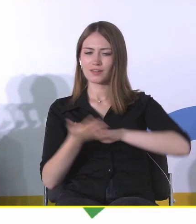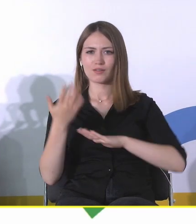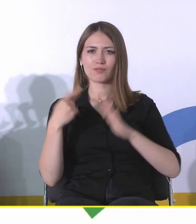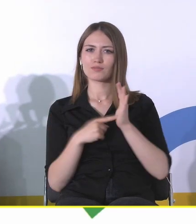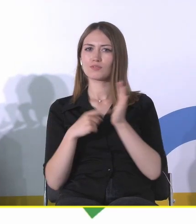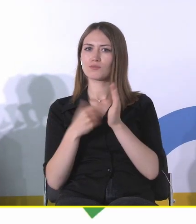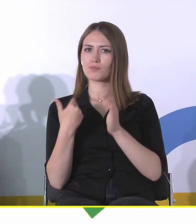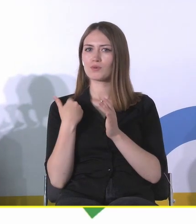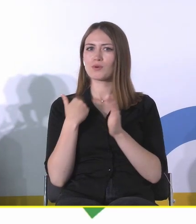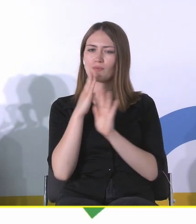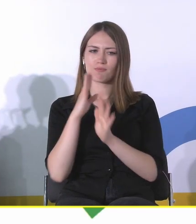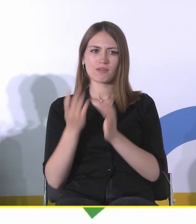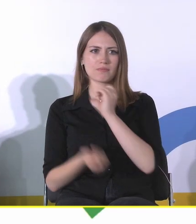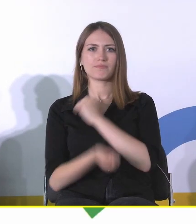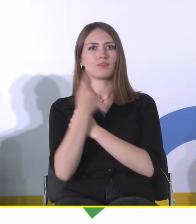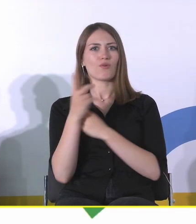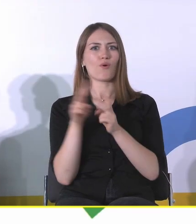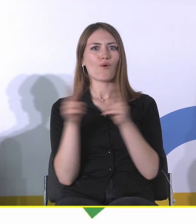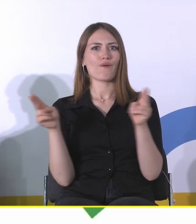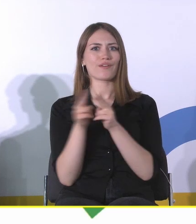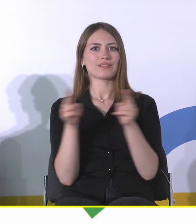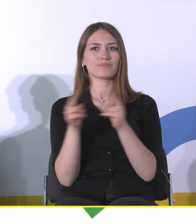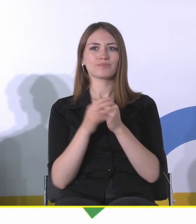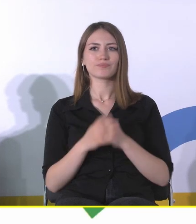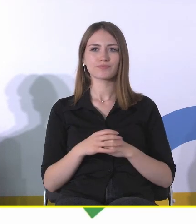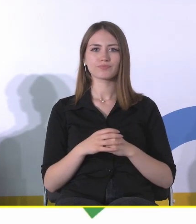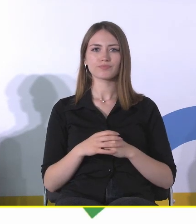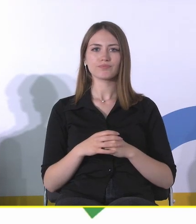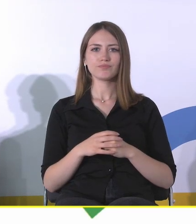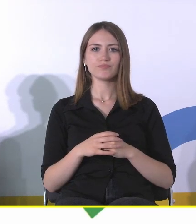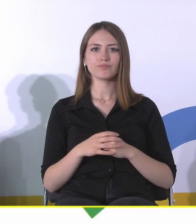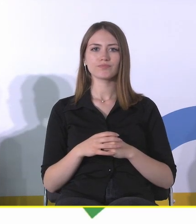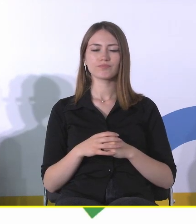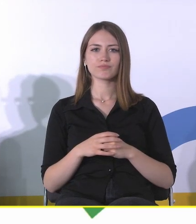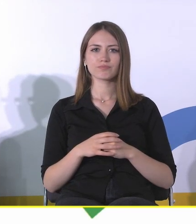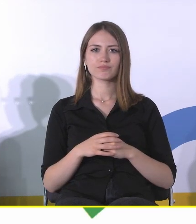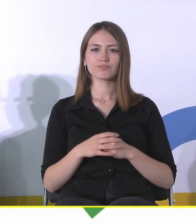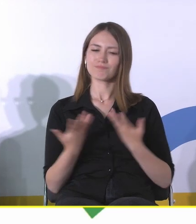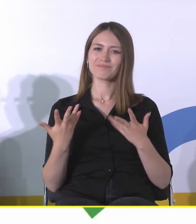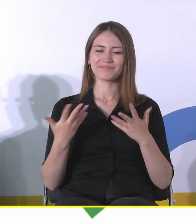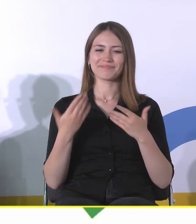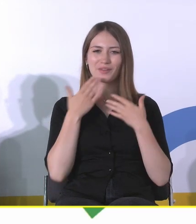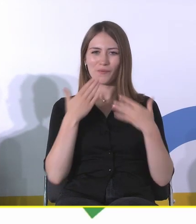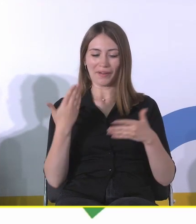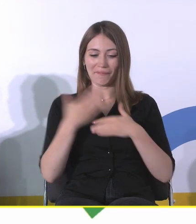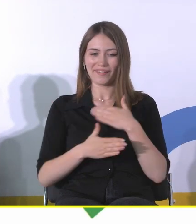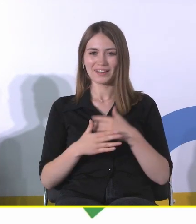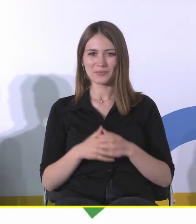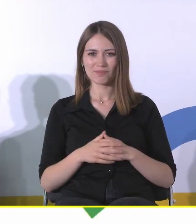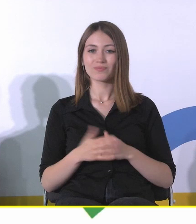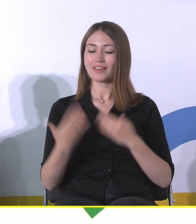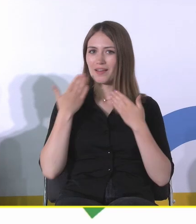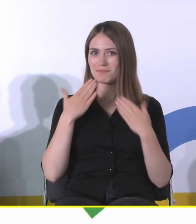przełomowy moment wydaje mi się. No i w samym, tak, no, może tyle. Bardzo dziękuję. Pan